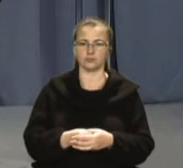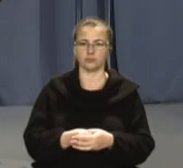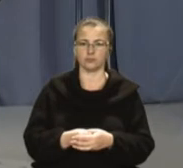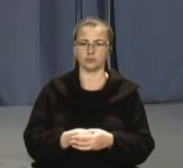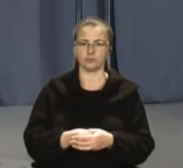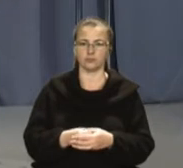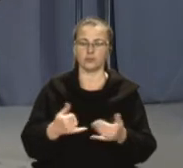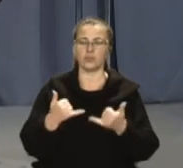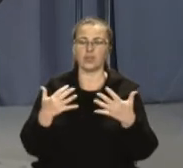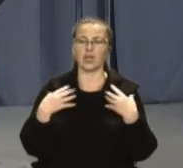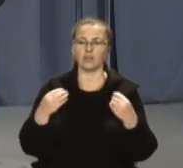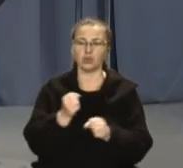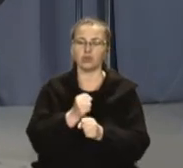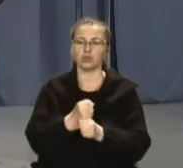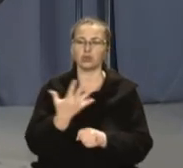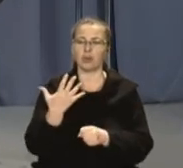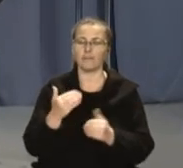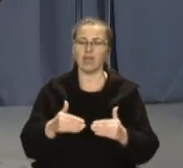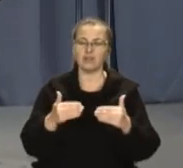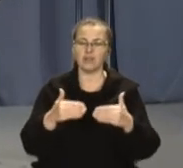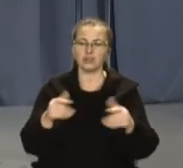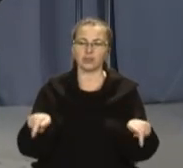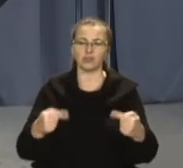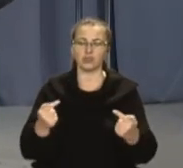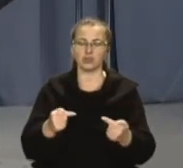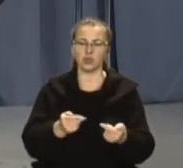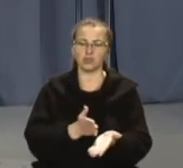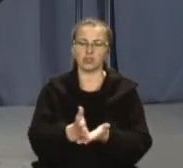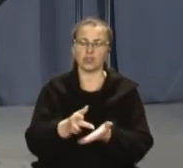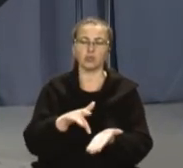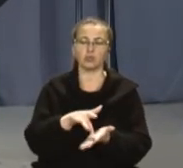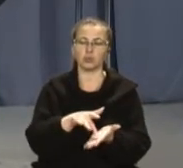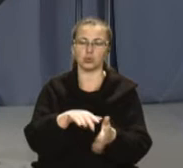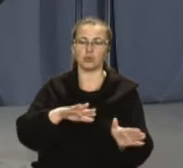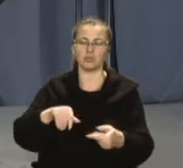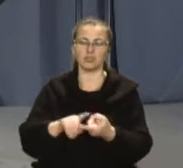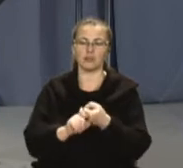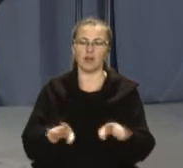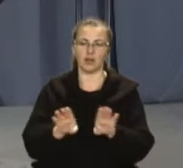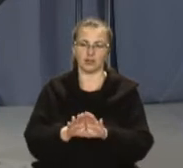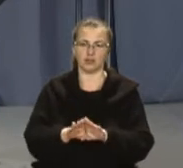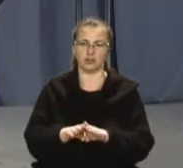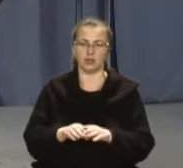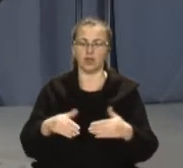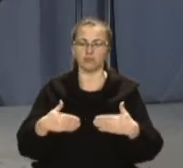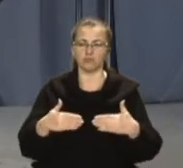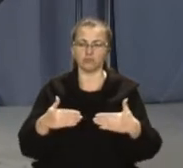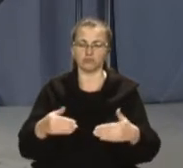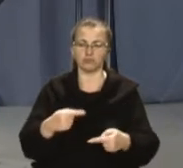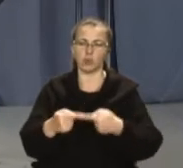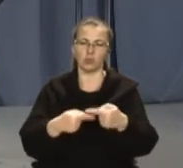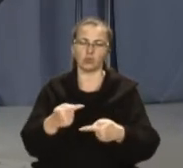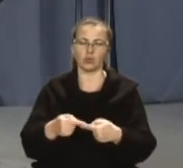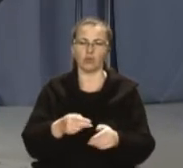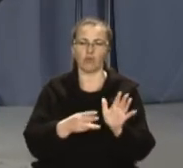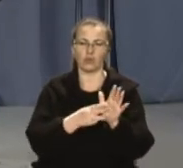Для Львова розробили п'ять етапів відновлення індустрії туризму після карантину. Вони триватимуть впродовж наступних